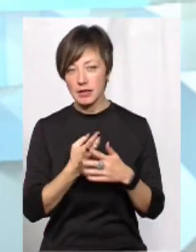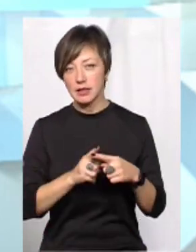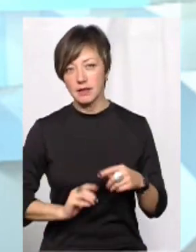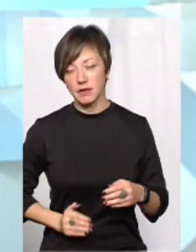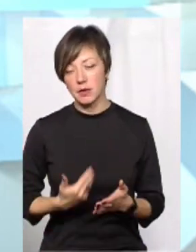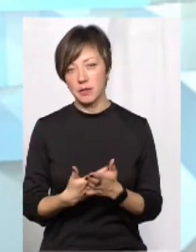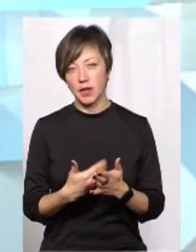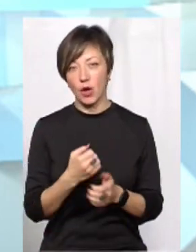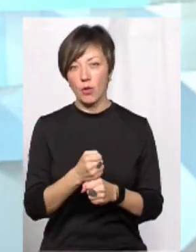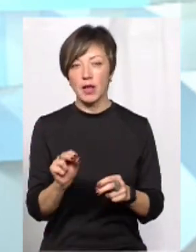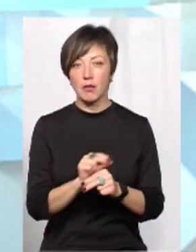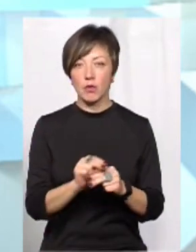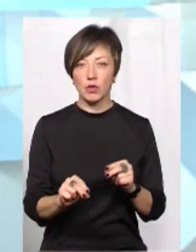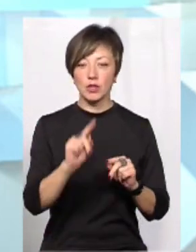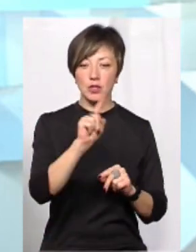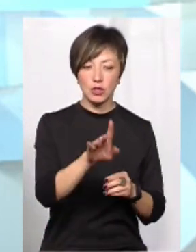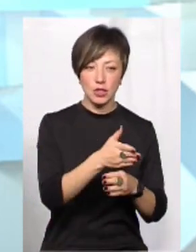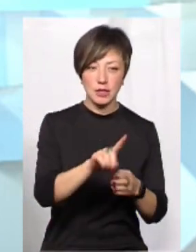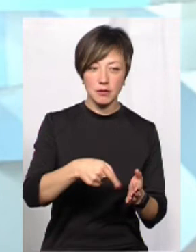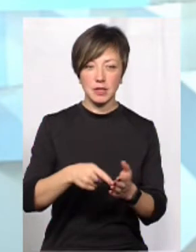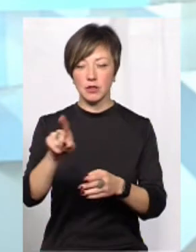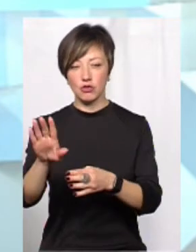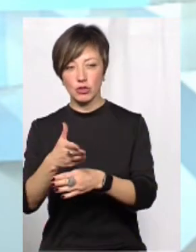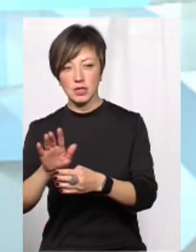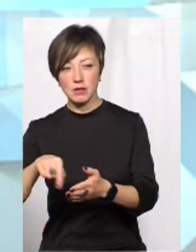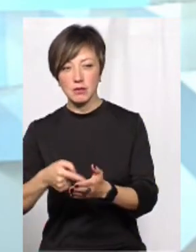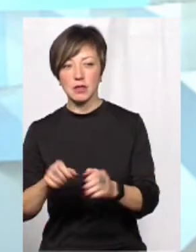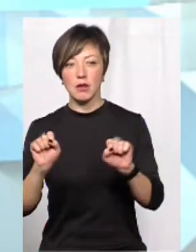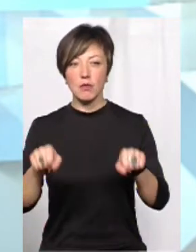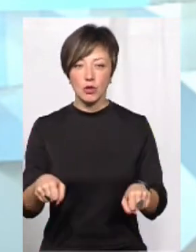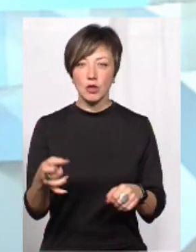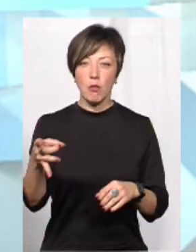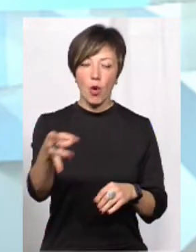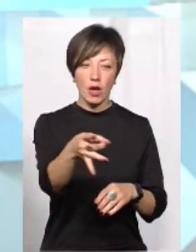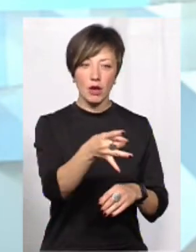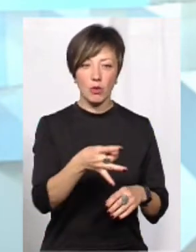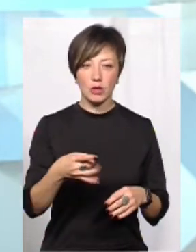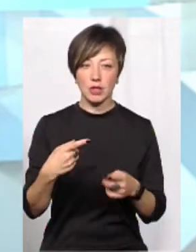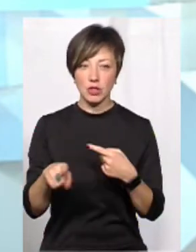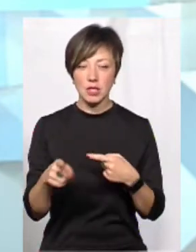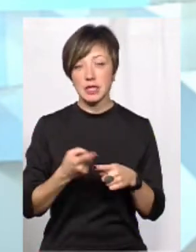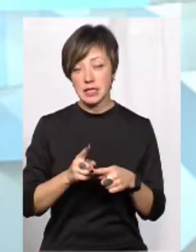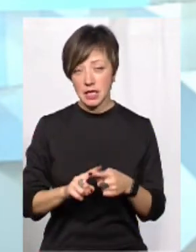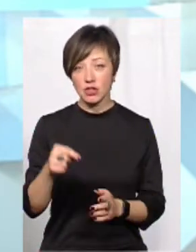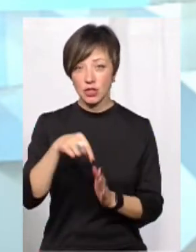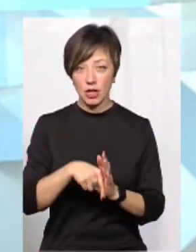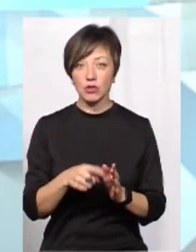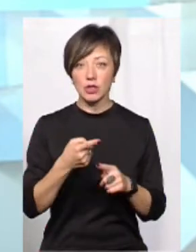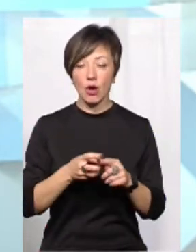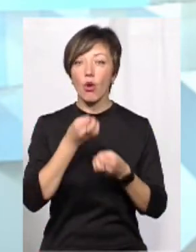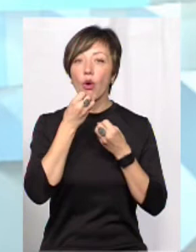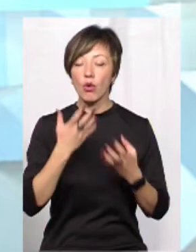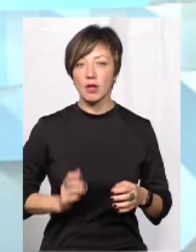цей підрядник, наприклад, робить ремонти в тій частині міста, в тій частині міста, може десь навіть по регіонах інших, це може свідчити, що це